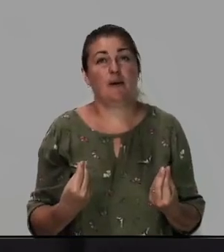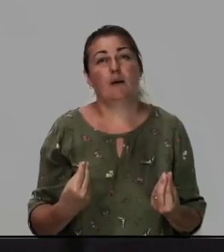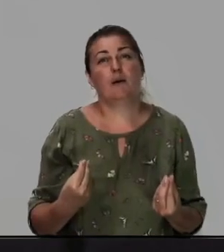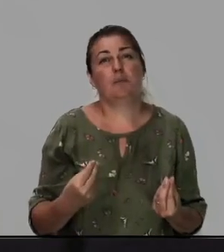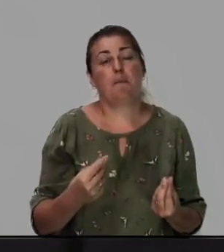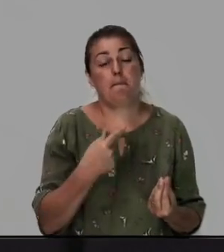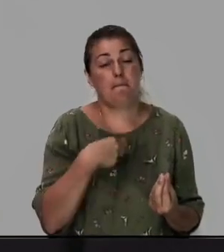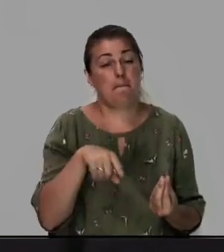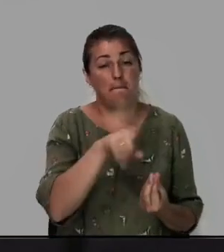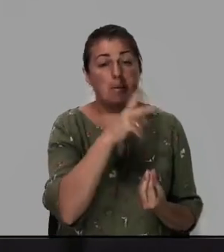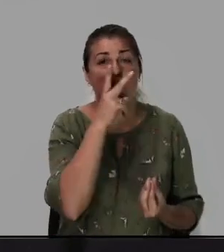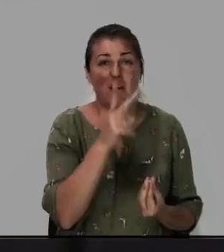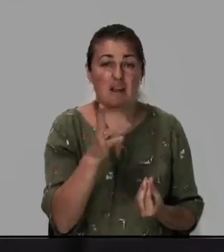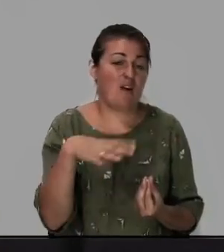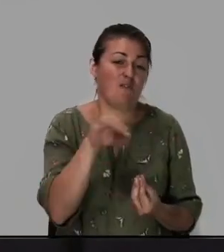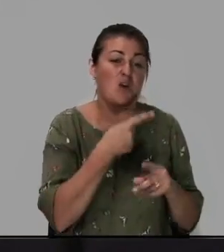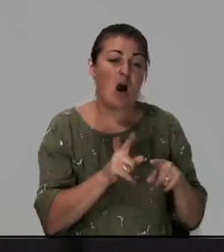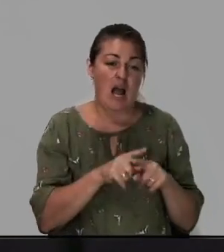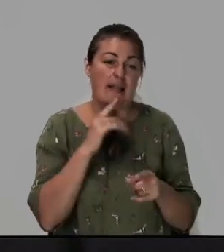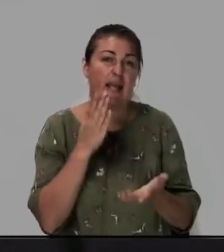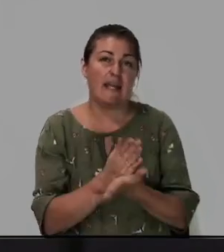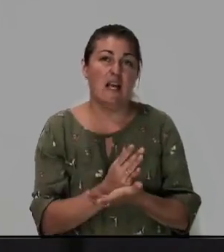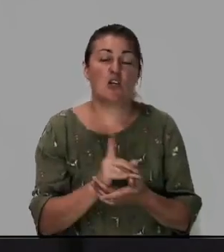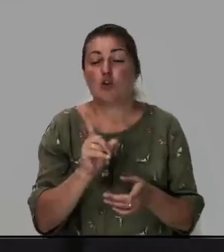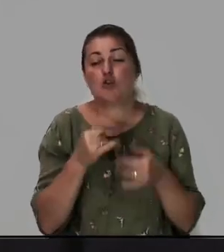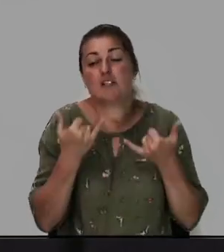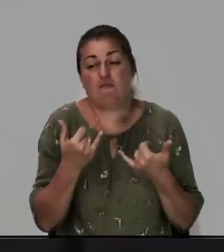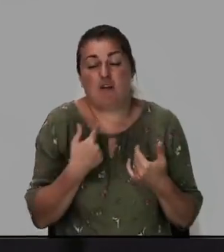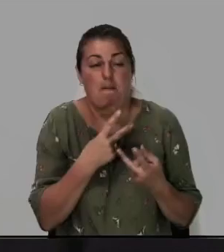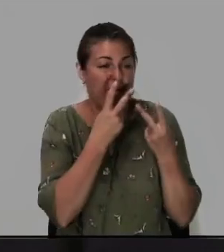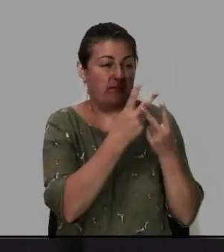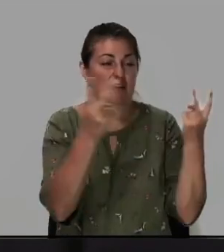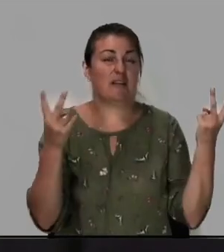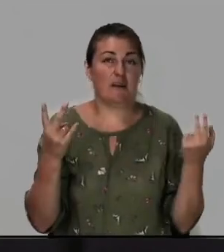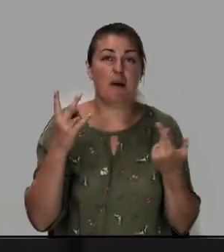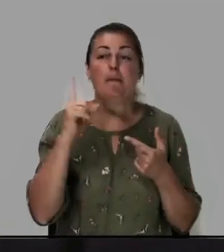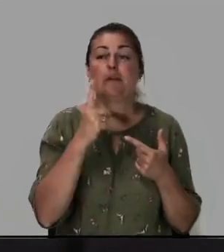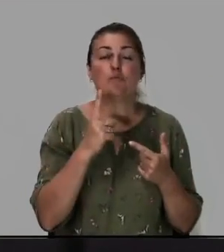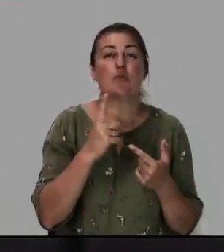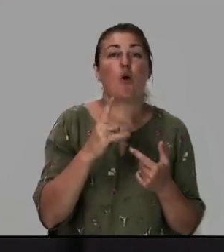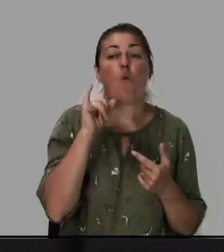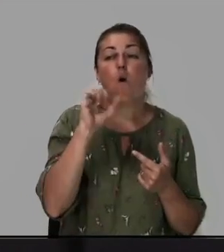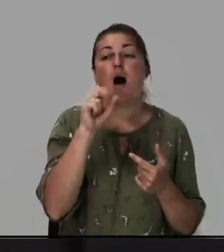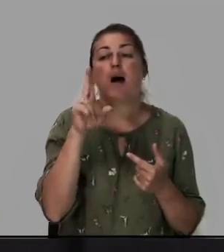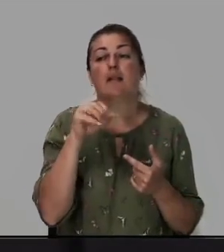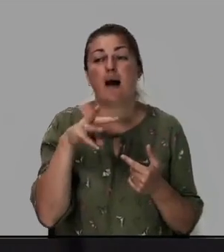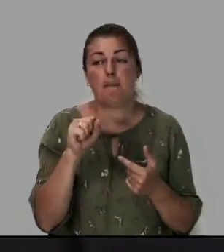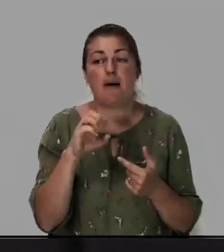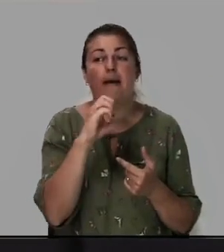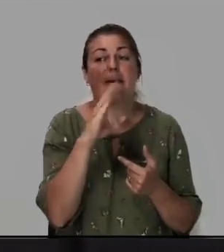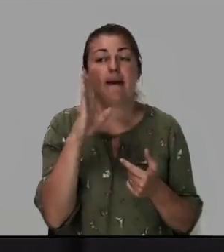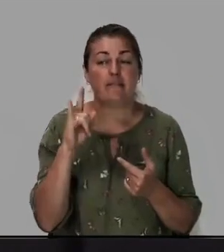мы видим все это и есть. То, что сегодня мы видим. Потому что у Адама и Евы были